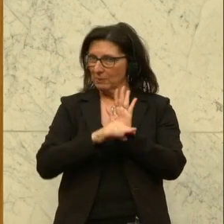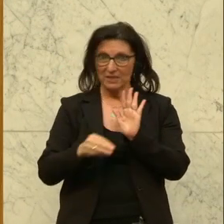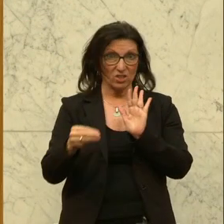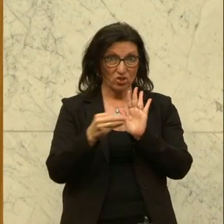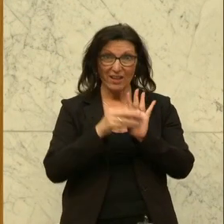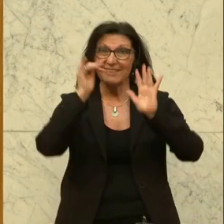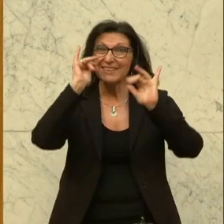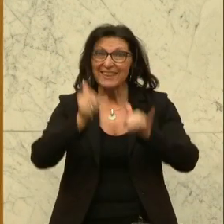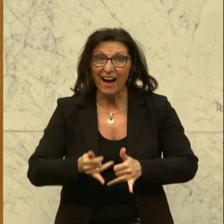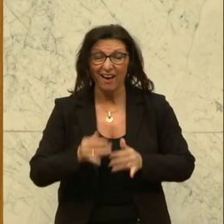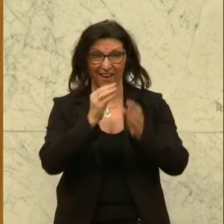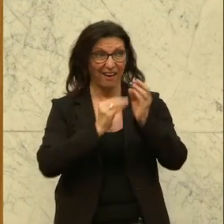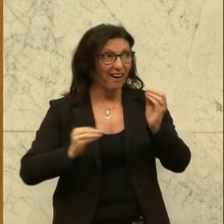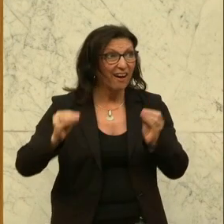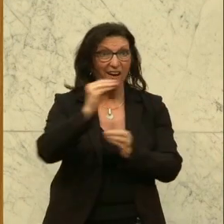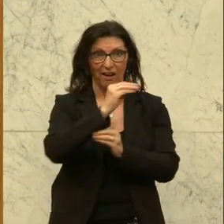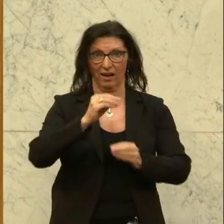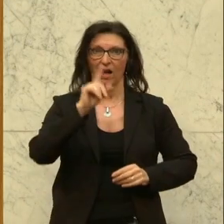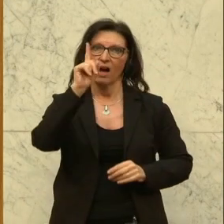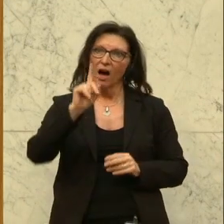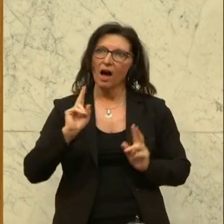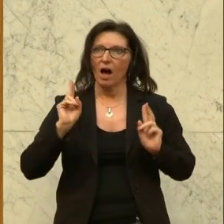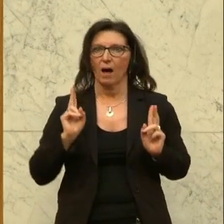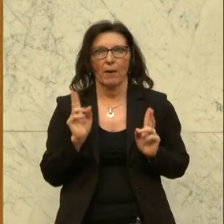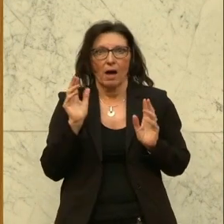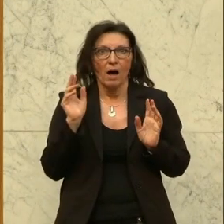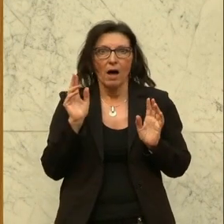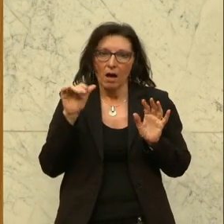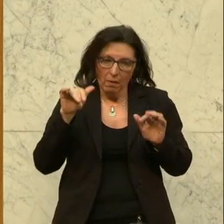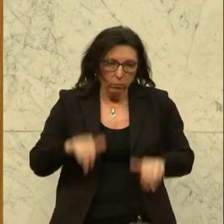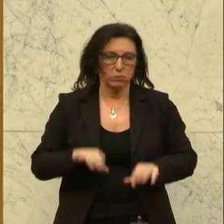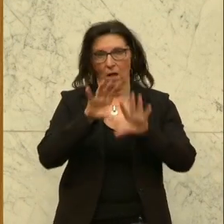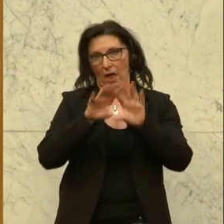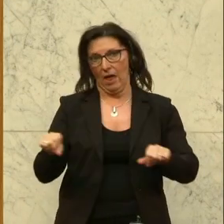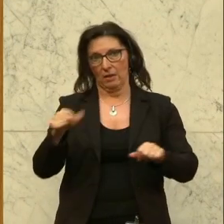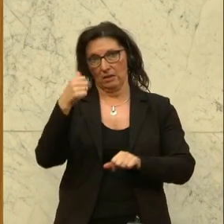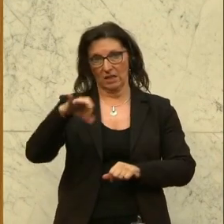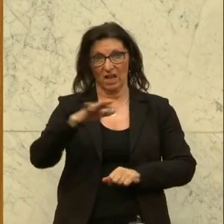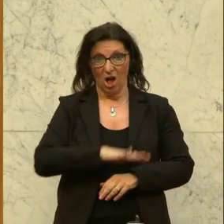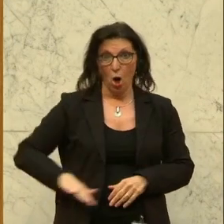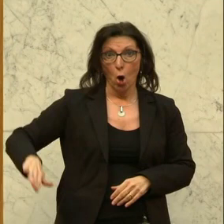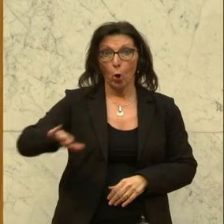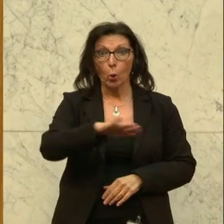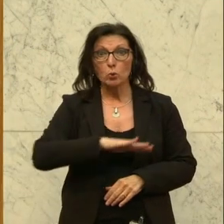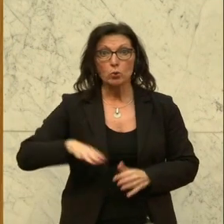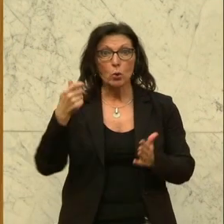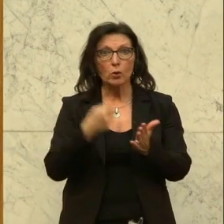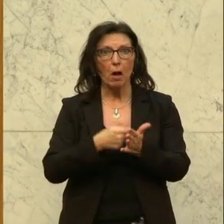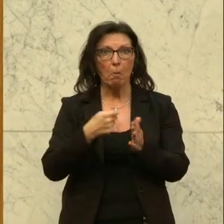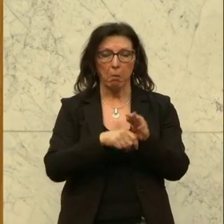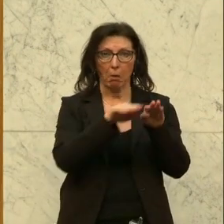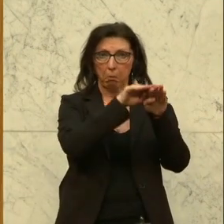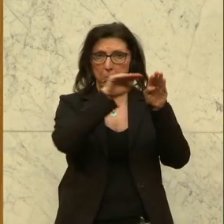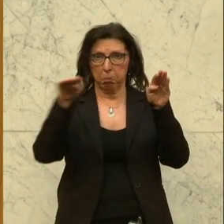steigen werden. Das können wir anders als durch eine Einigung nicht verhindern. Die Grundstückspreise, die stagnieren. Und hier haben wir Zeit, eine